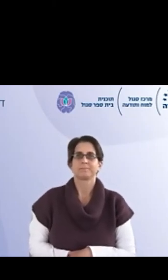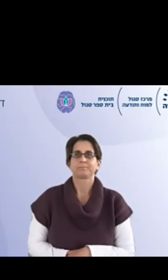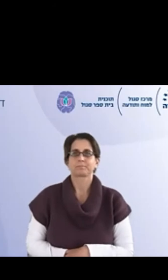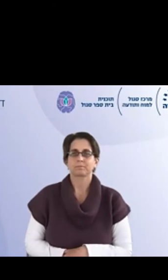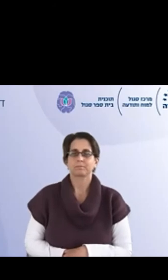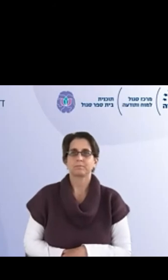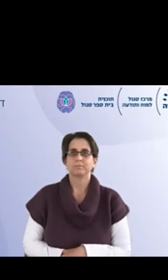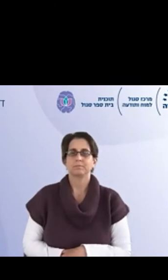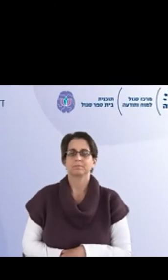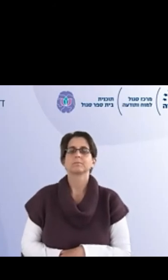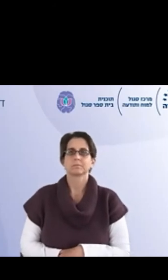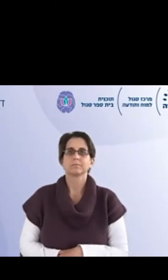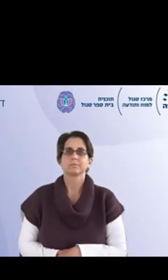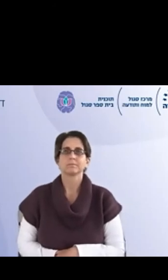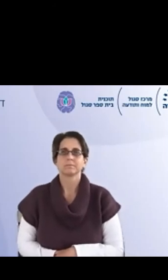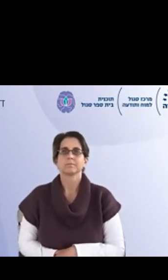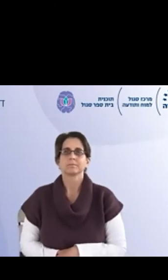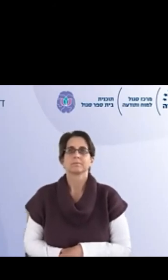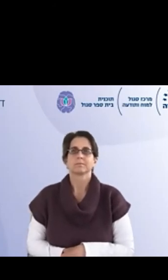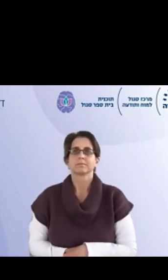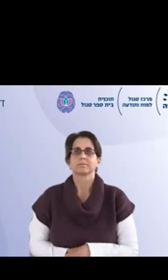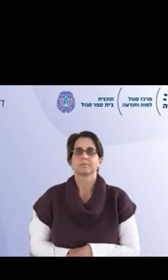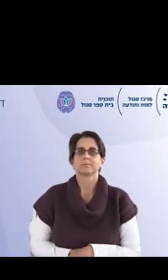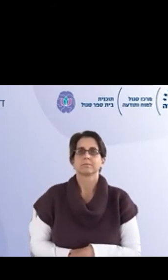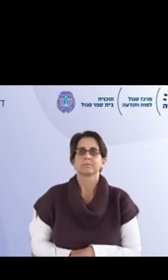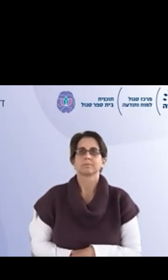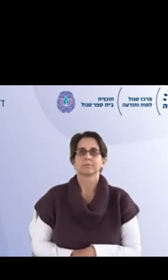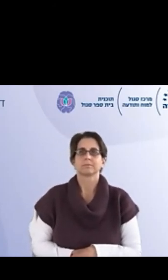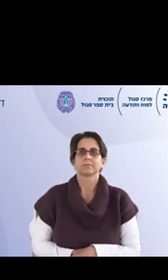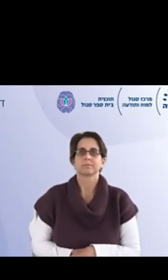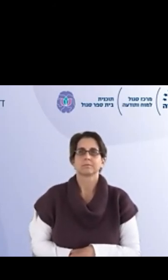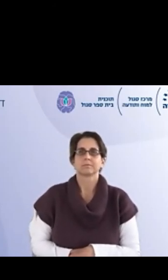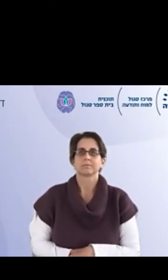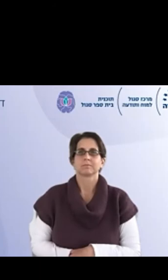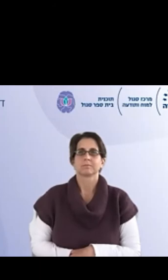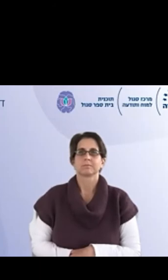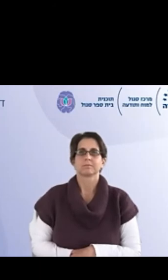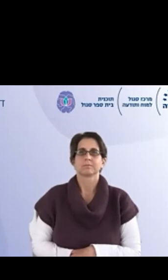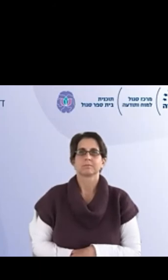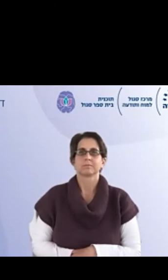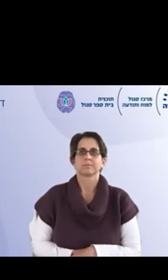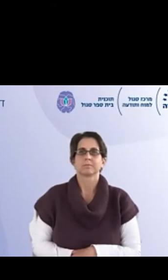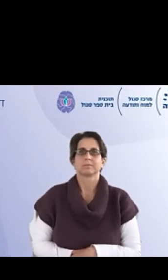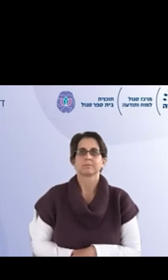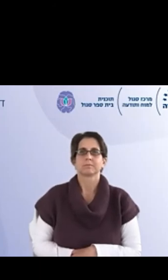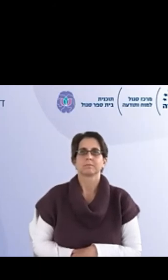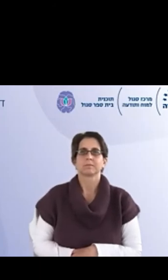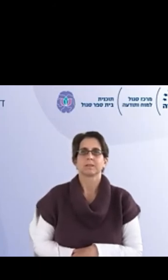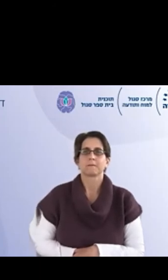לעבוד כדי להשיג יעדים ומטרות, אבל באמצע צריך לעשות את העצירות האלה, לחשוב,